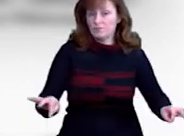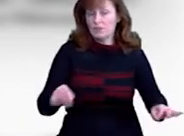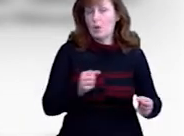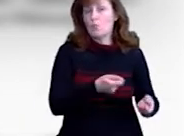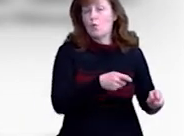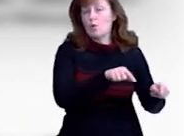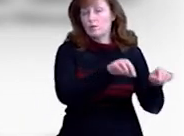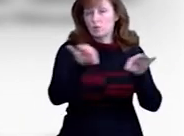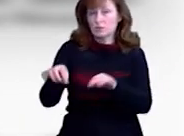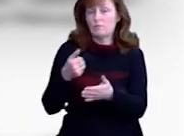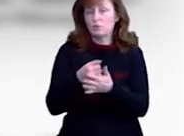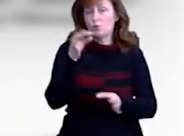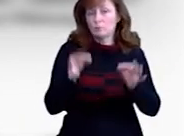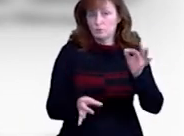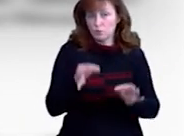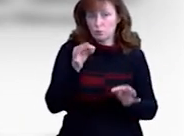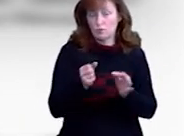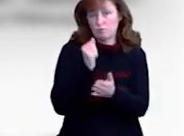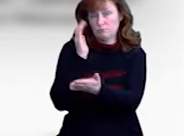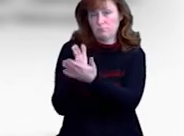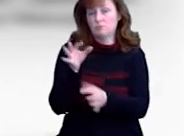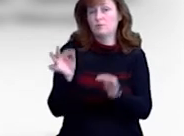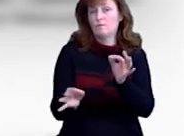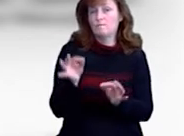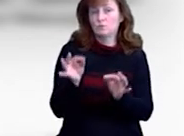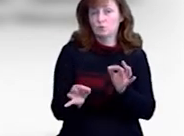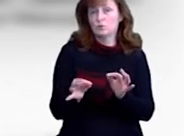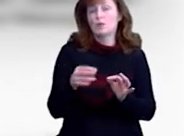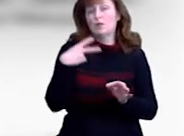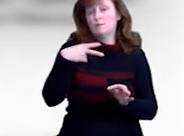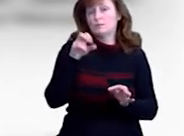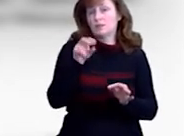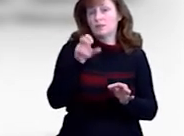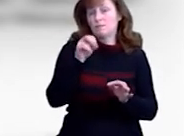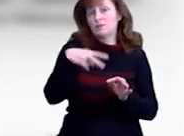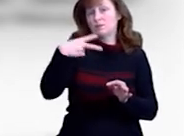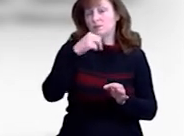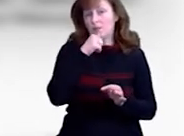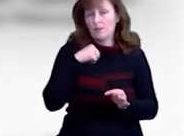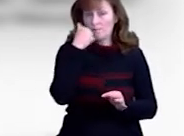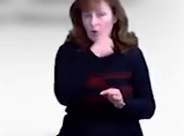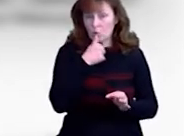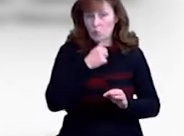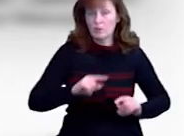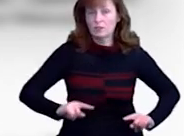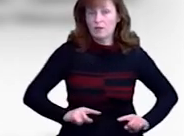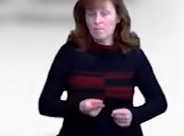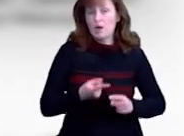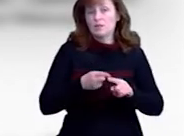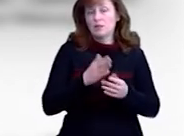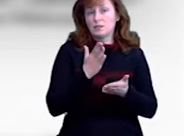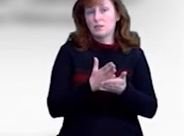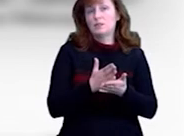доставлена до суду, що було і зроблено саме 19 квітня 2020 року. Тримання під вартою є винятковим